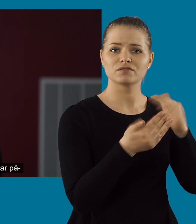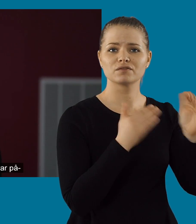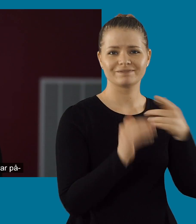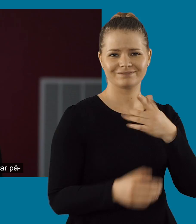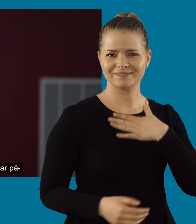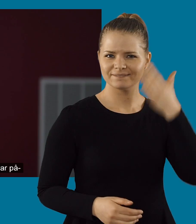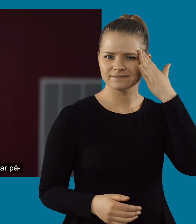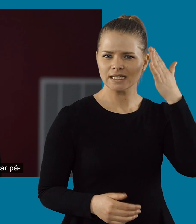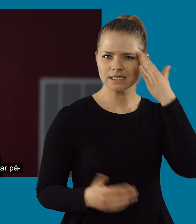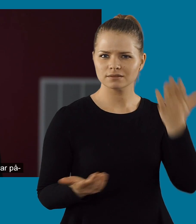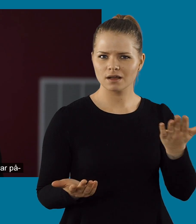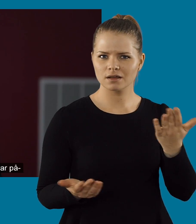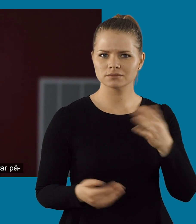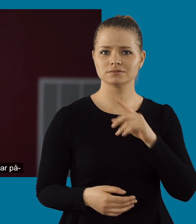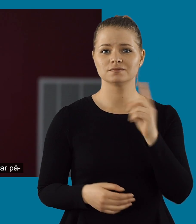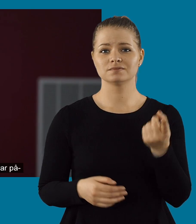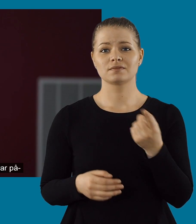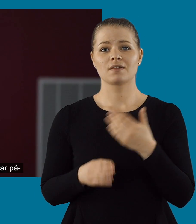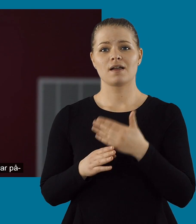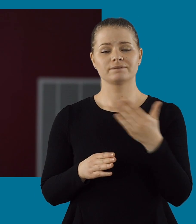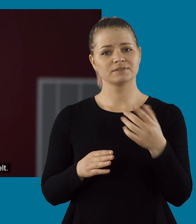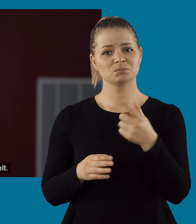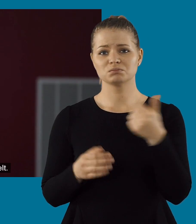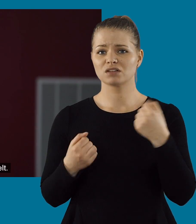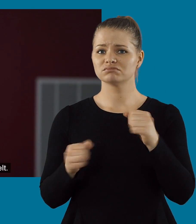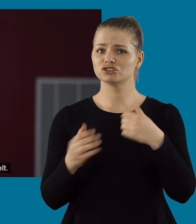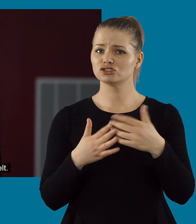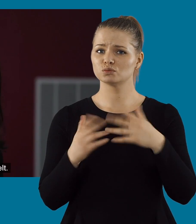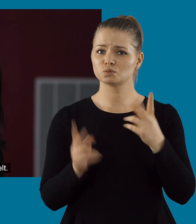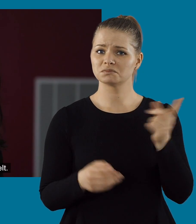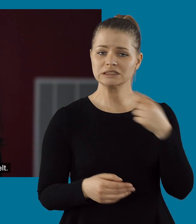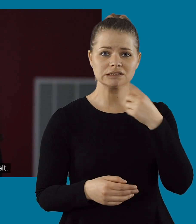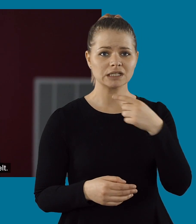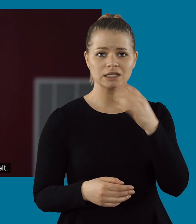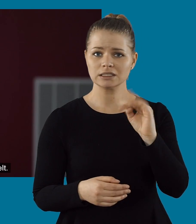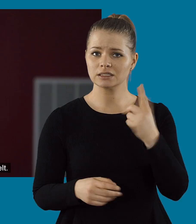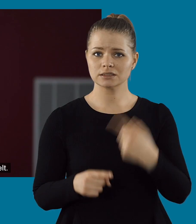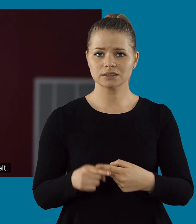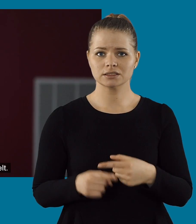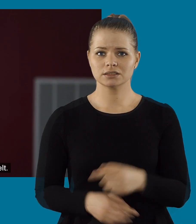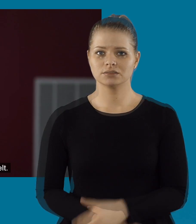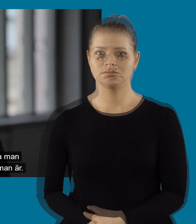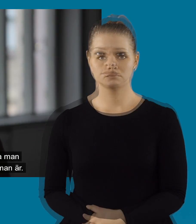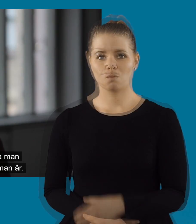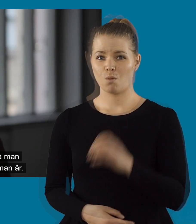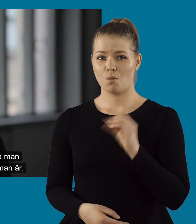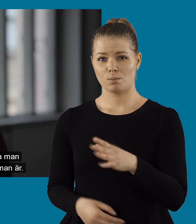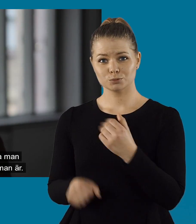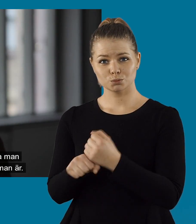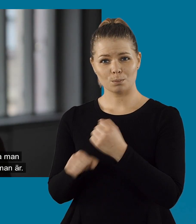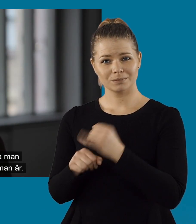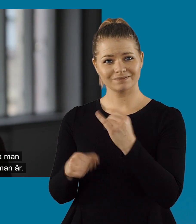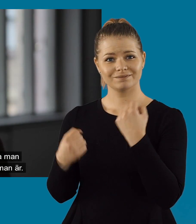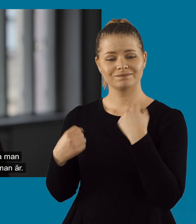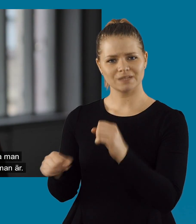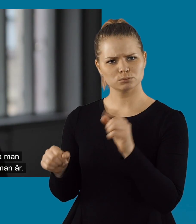Och sen ställa de frågor man vill ha svar på. Och göra det som de säger helt enkelt. Om man jobbar